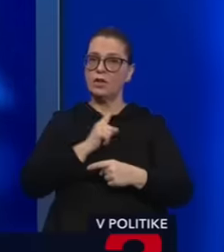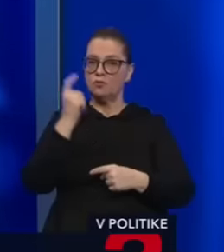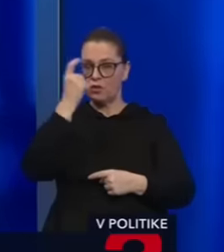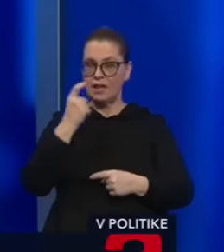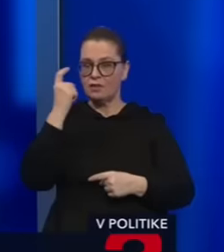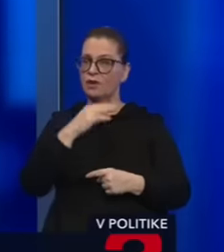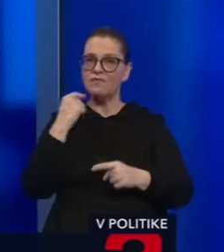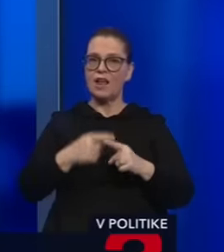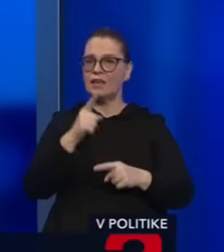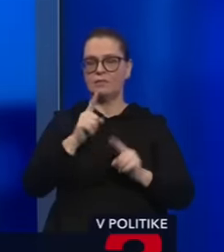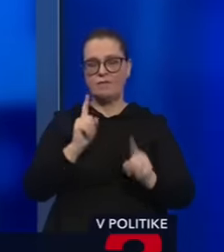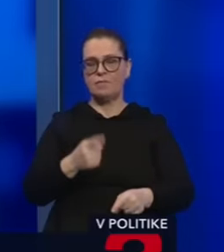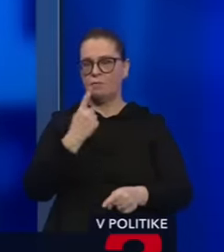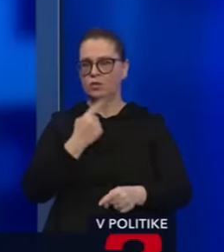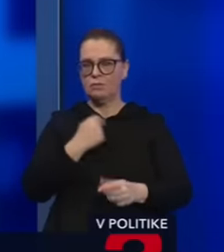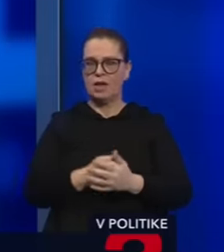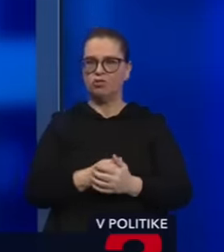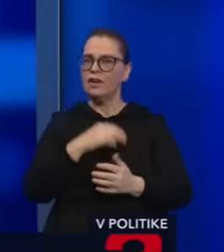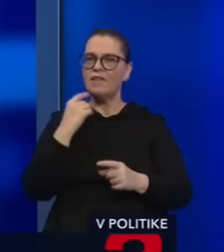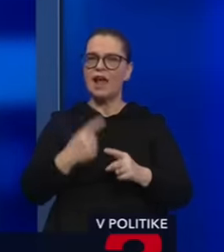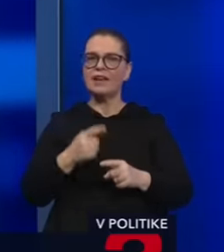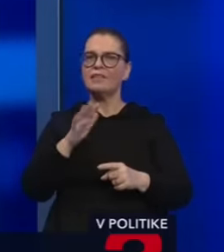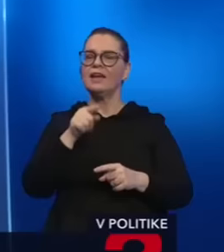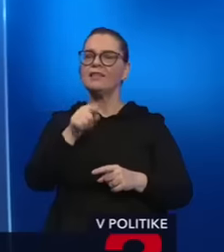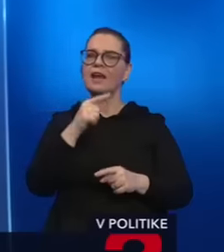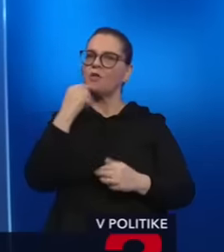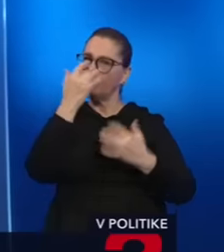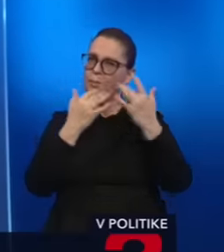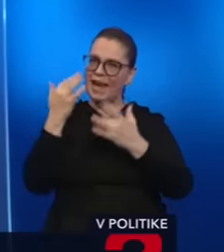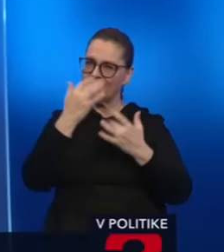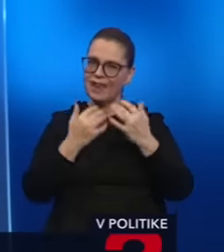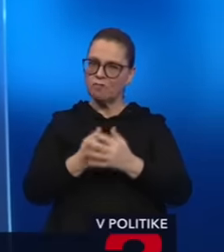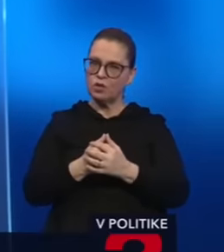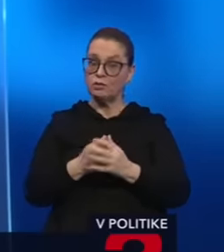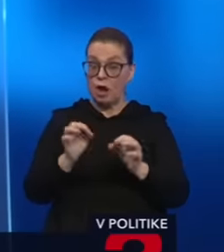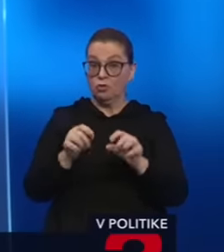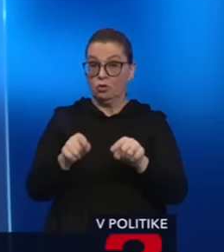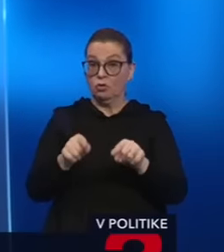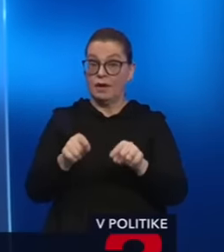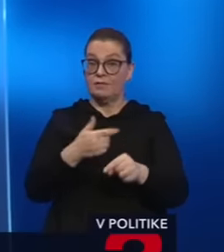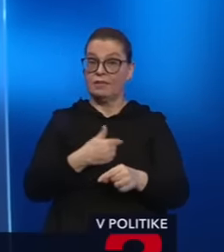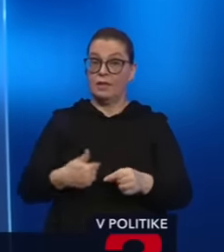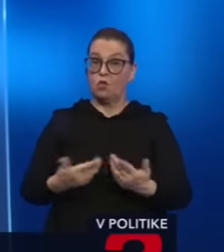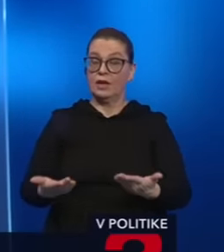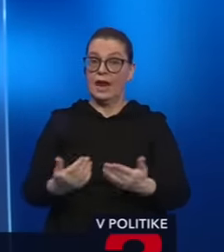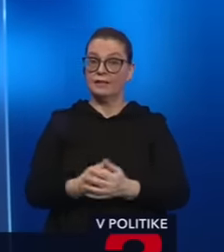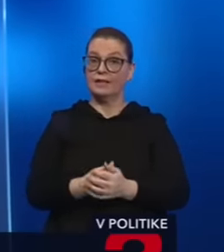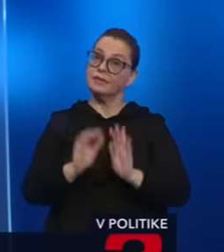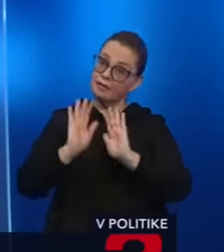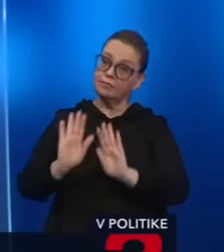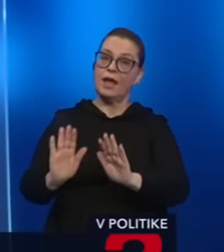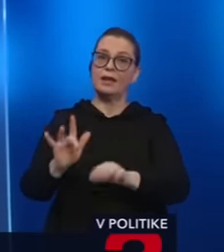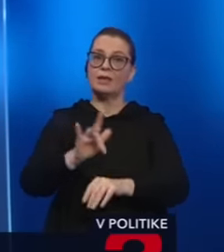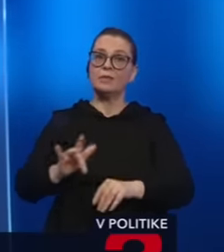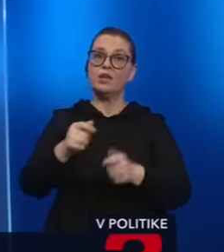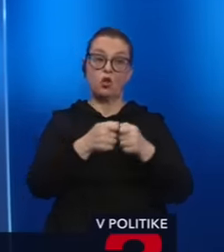A mnohokrát sa vám nemusí páčiť. Mnohokrát možno nebude taký, ako si vy predstavujete, ale o tom je tá demokracia. Nechať ten priestor tak